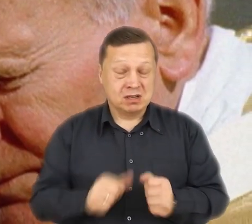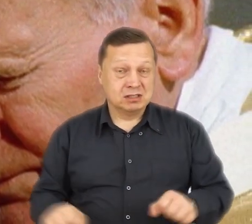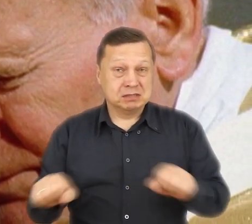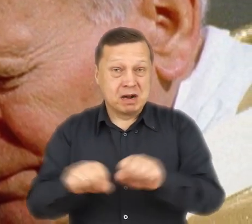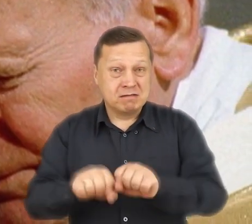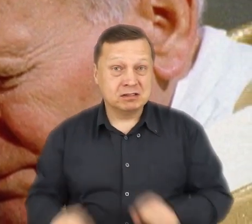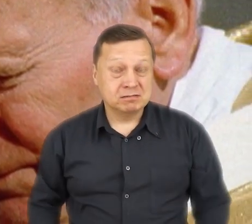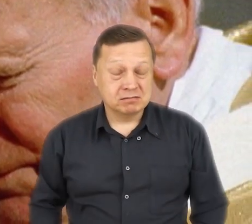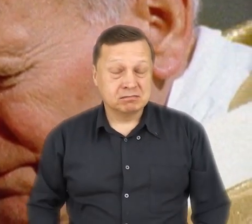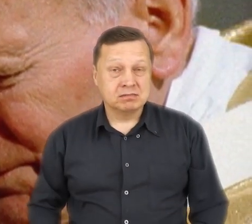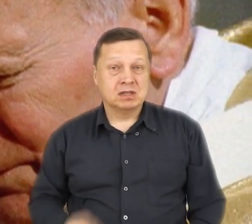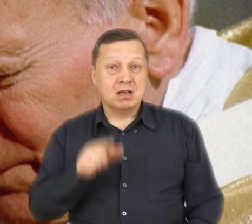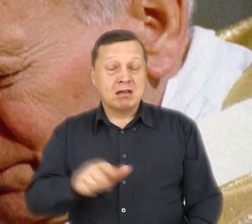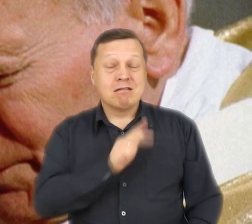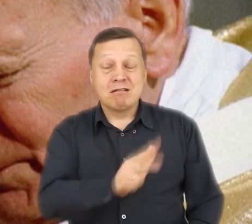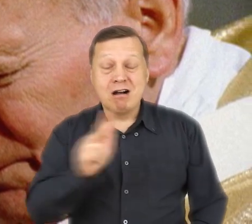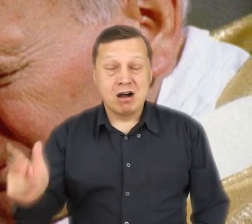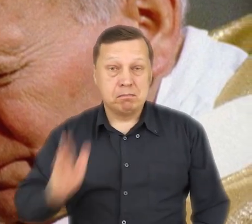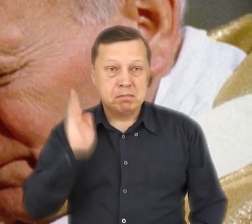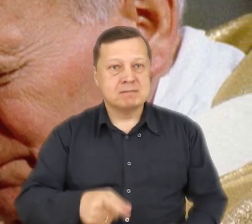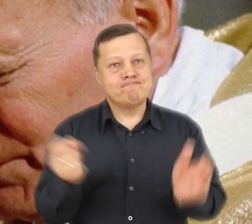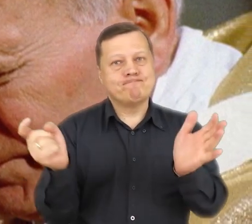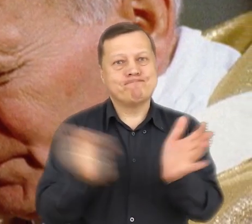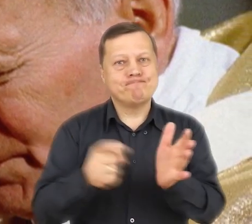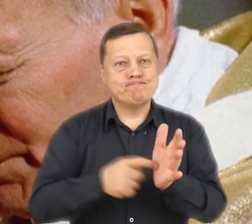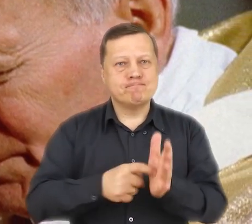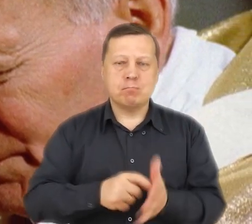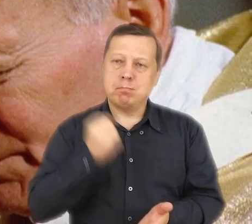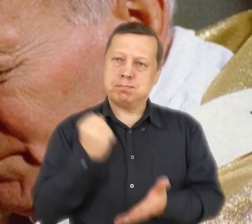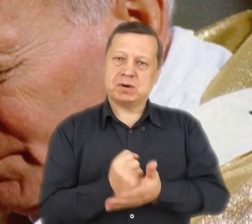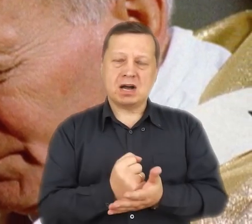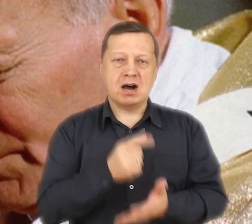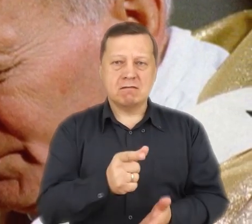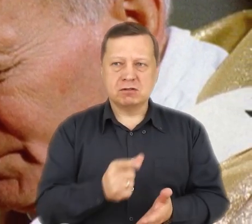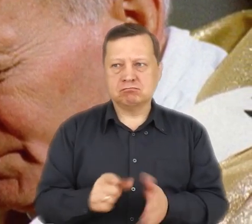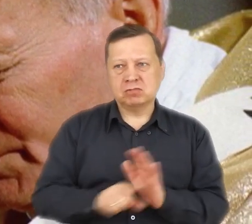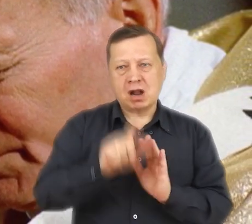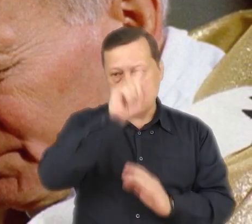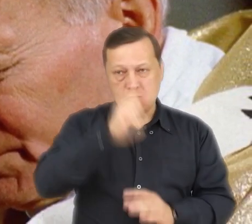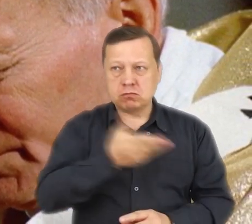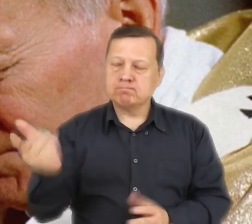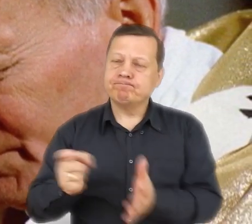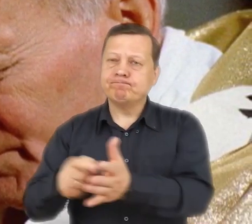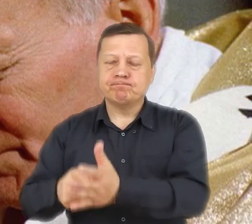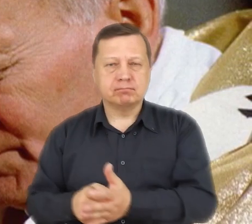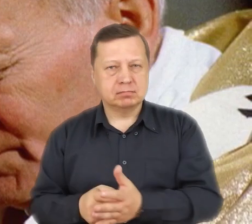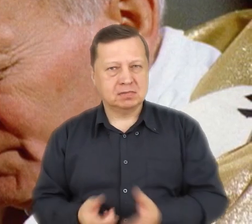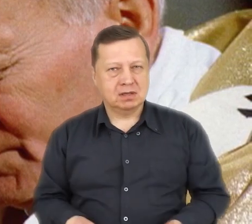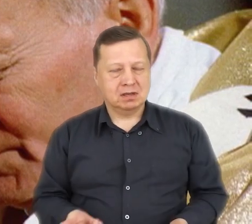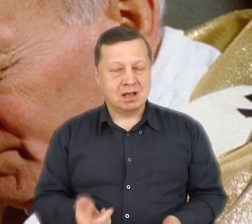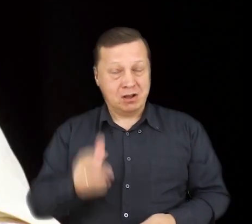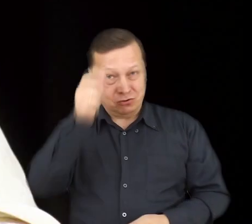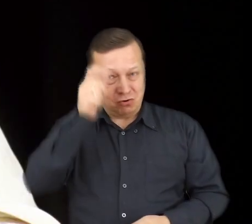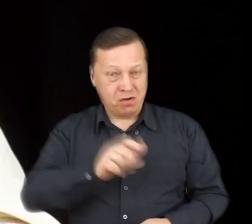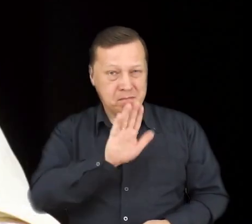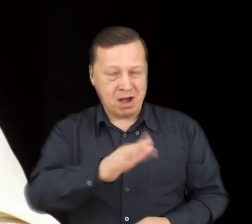bezwzględnej sprawiedliwości, w imię której każdy będzie dochodził swoich praw w stosunku do drugiego, a